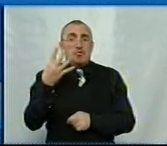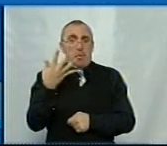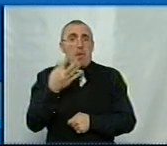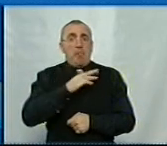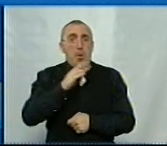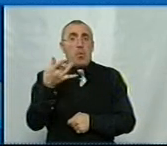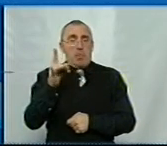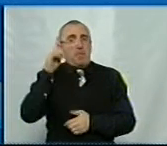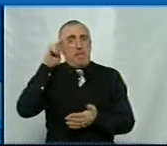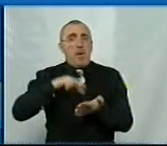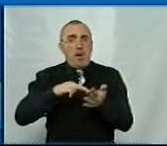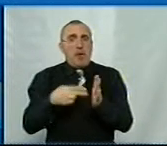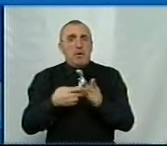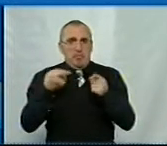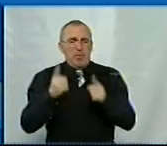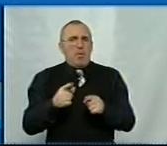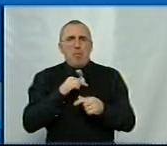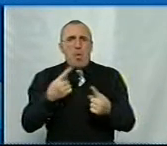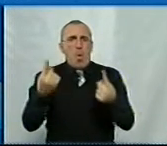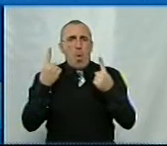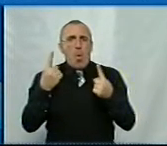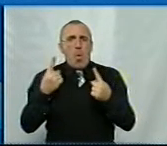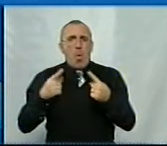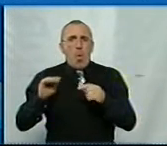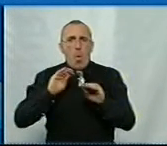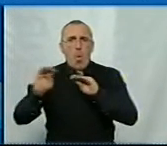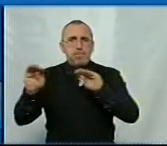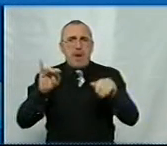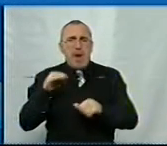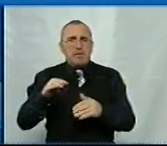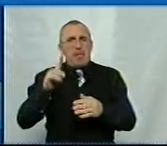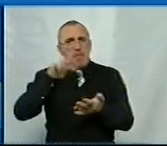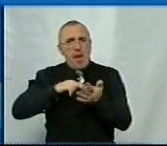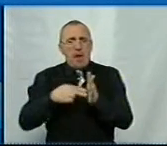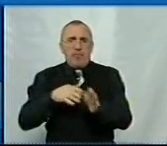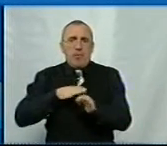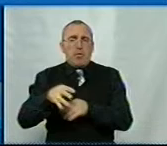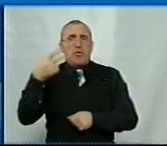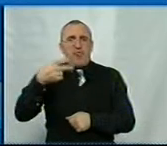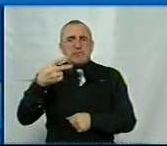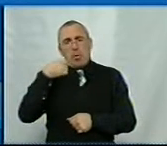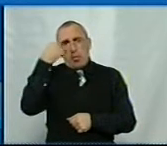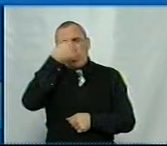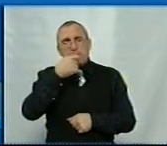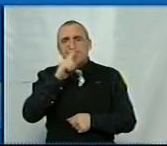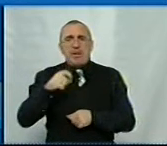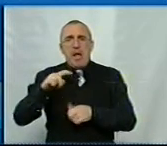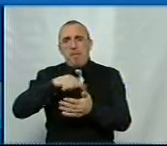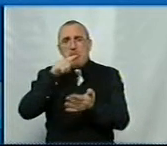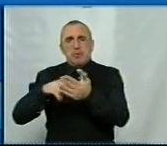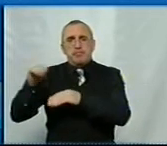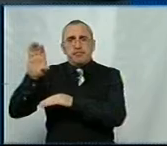мільйонів гривень заплановано. Це справді буде найбільший об'єкт, який ви плануєте реалізувати в 2020 році за міський бюджет?